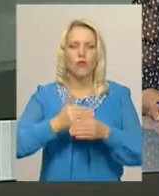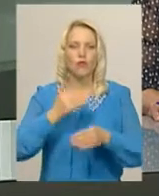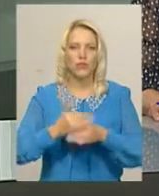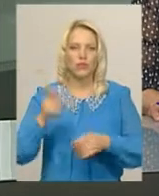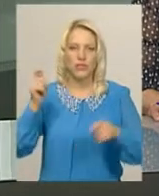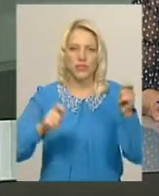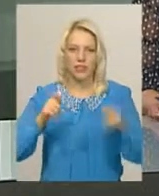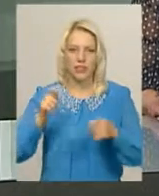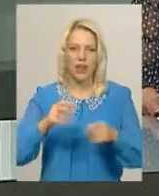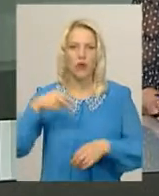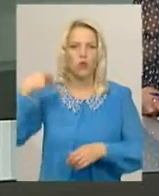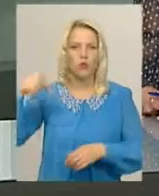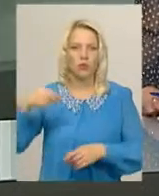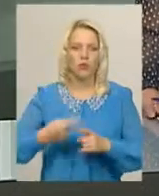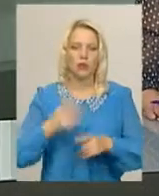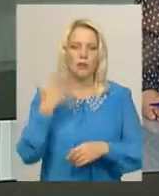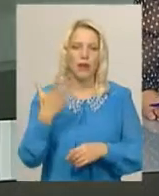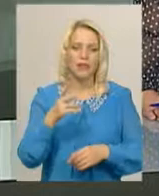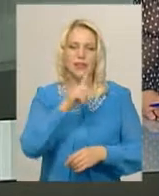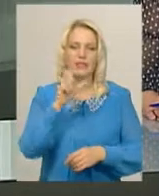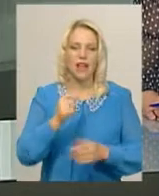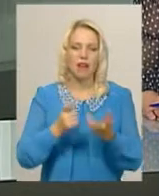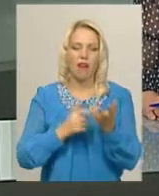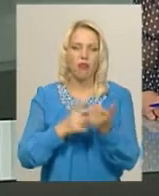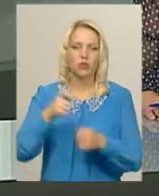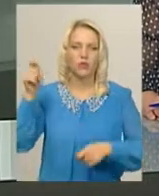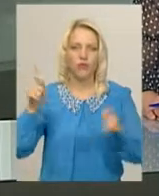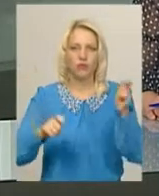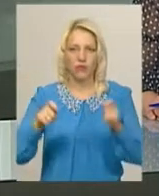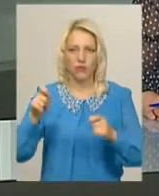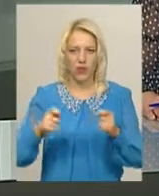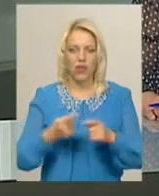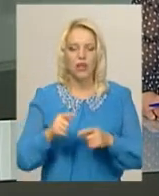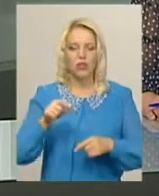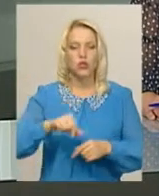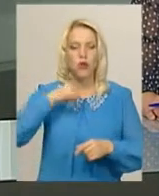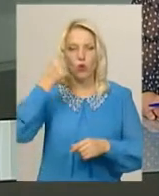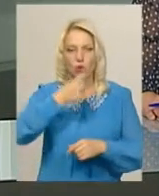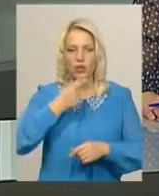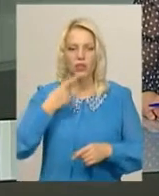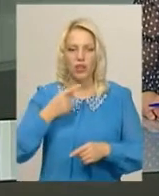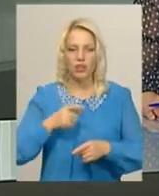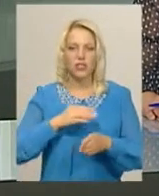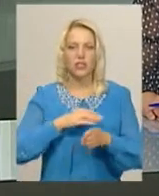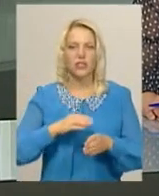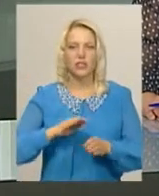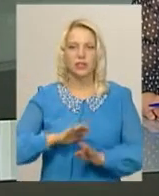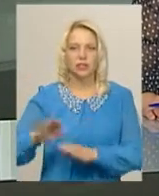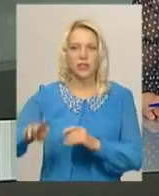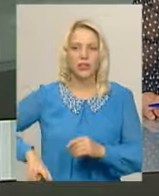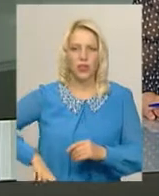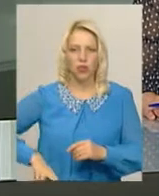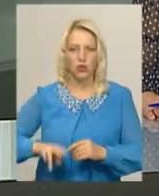сьогодні у Запоріжжі. Це п'ятий за рахунком фест. Цьогоріч, каже виконувач обов'язків директора Запорізького обласного театру «Ляльок»